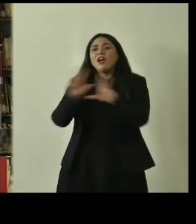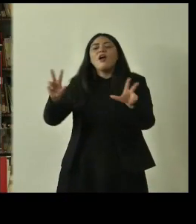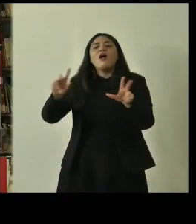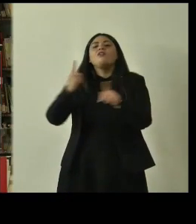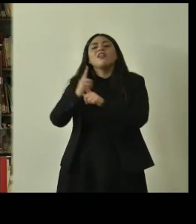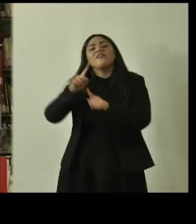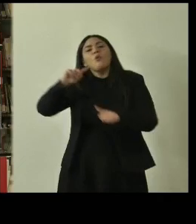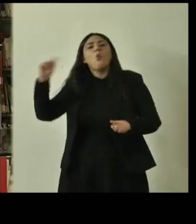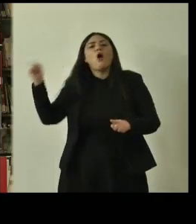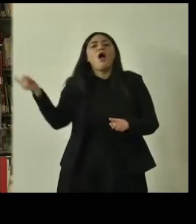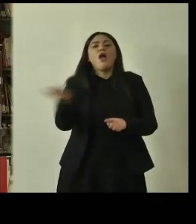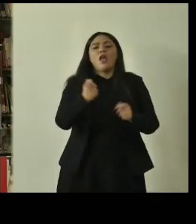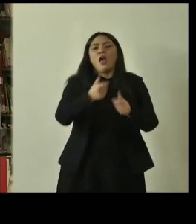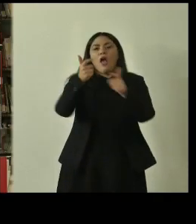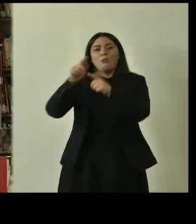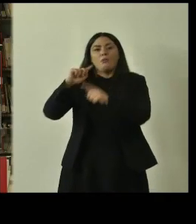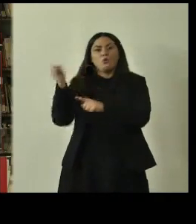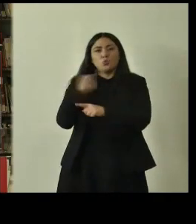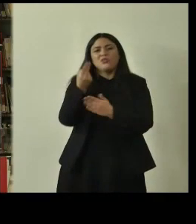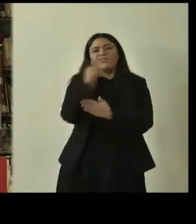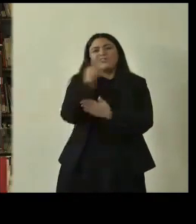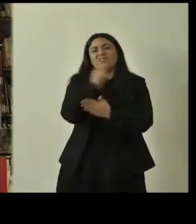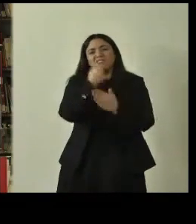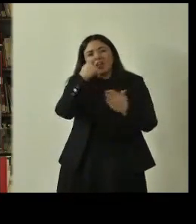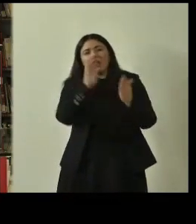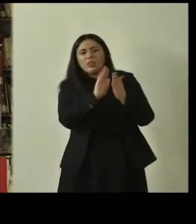alberi con una grafica unica